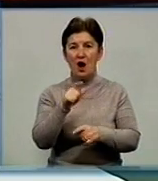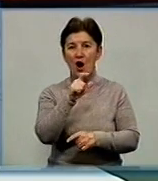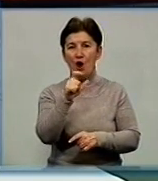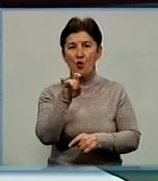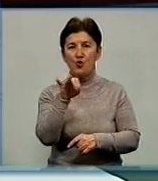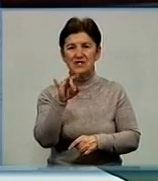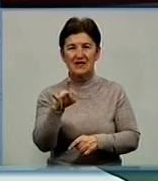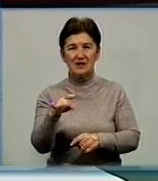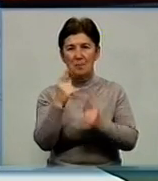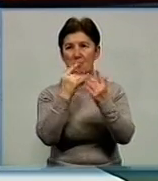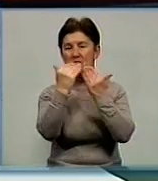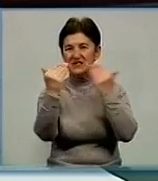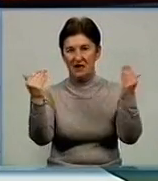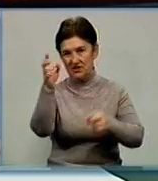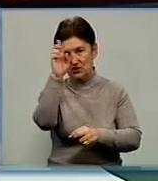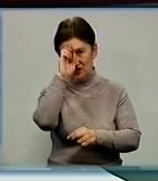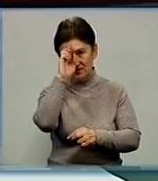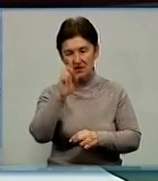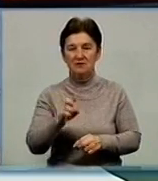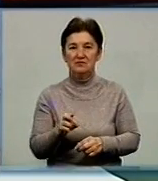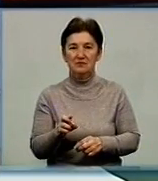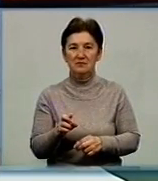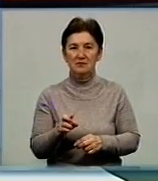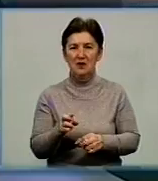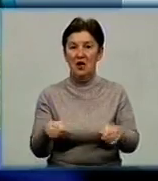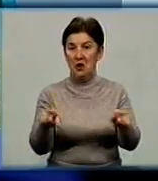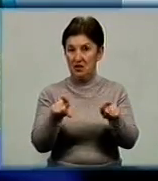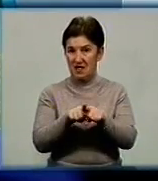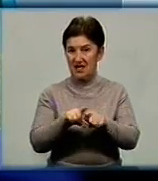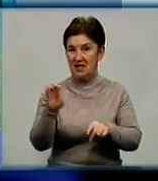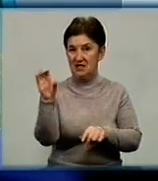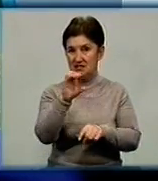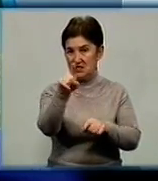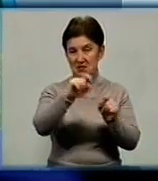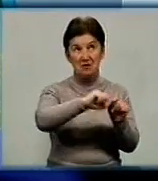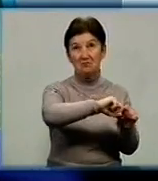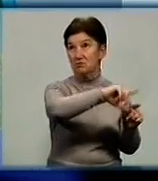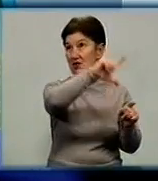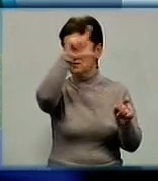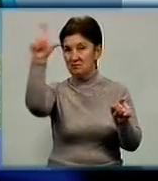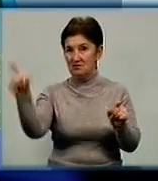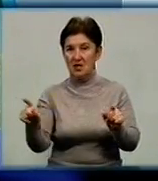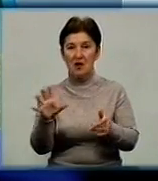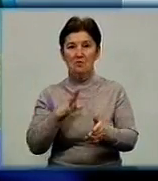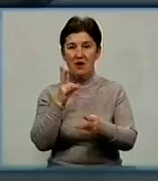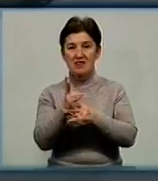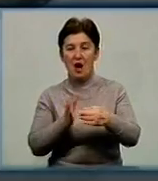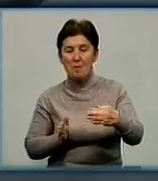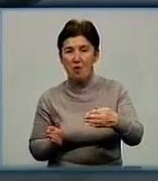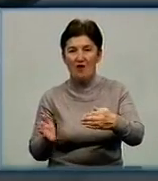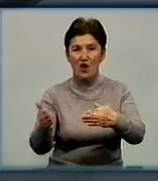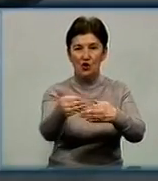державний музейний заповідник Івана Тобілевича. Ось такий синьозелений знак у вигляді об'ємної арки стояв на повороті до